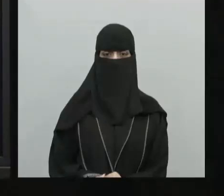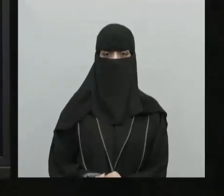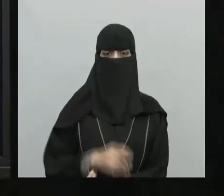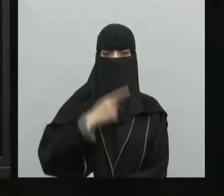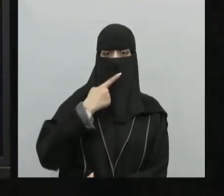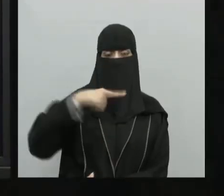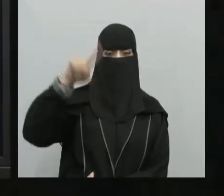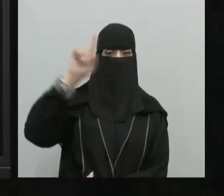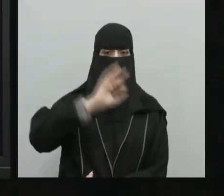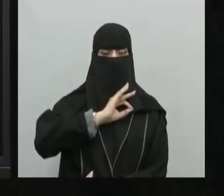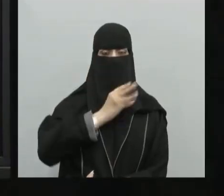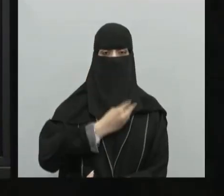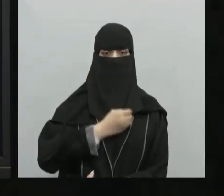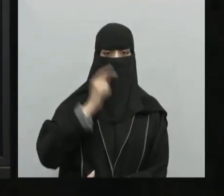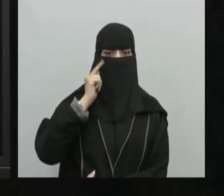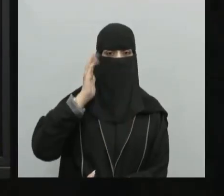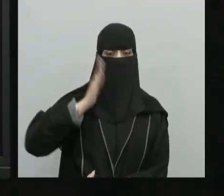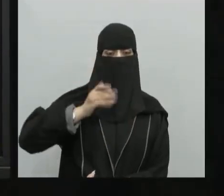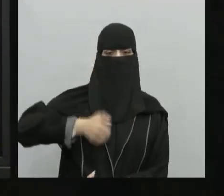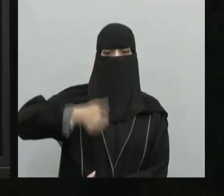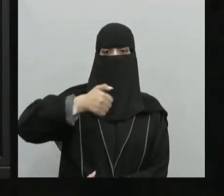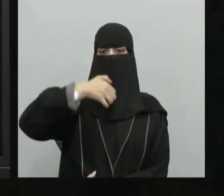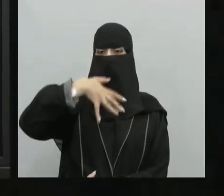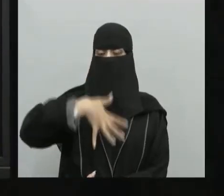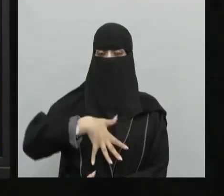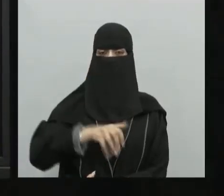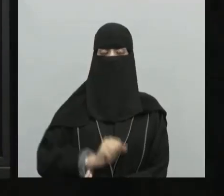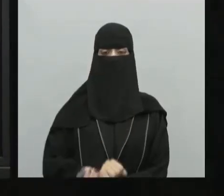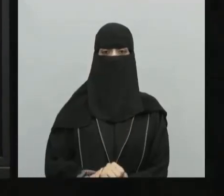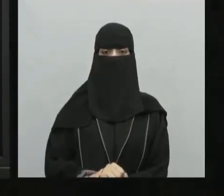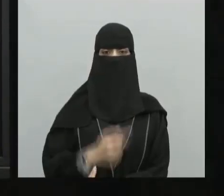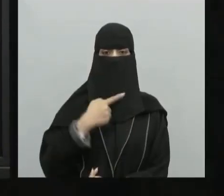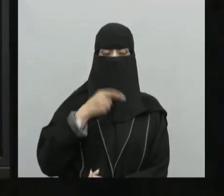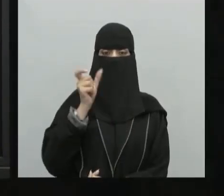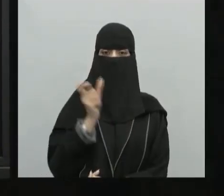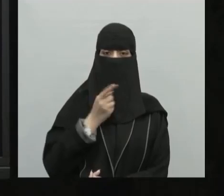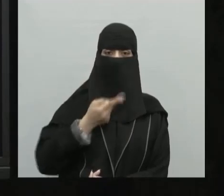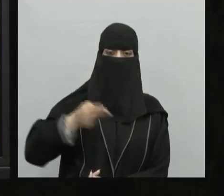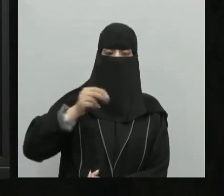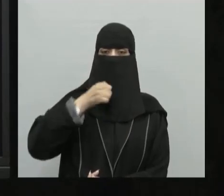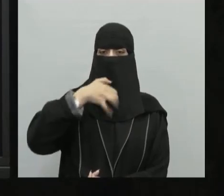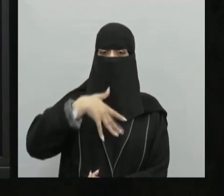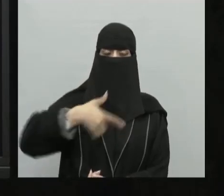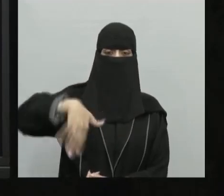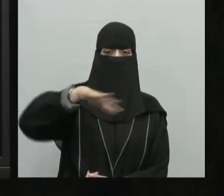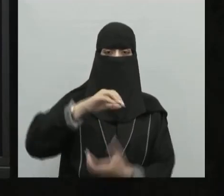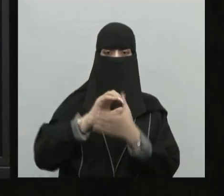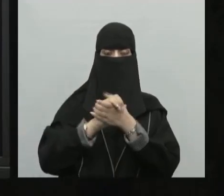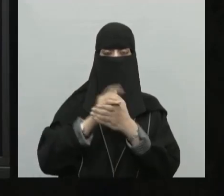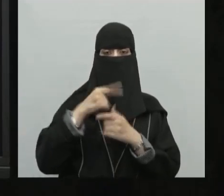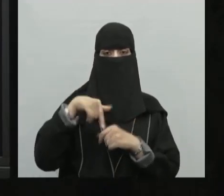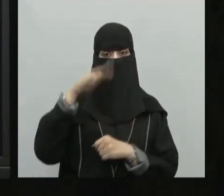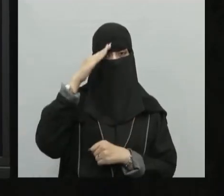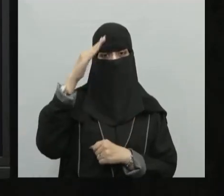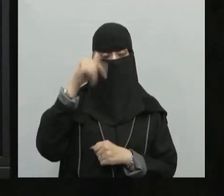بسم الله الرحمن الرحيم والصلاة والسلام على أشرف الأنبياء والمرسليين نبينا محمد وعلى آله وصحبه أجمعين